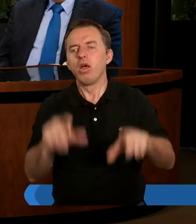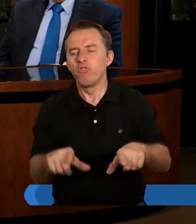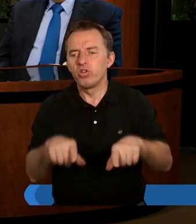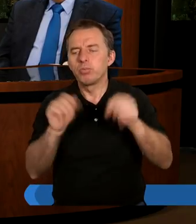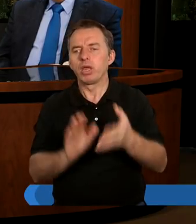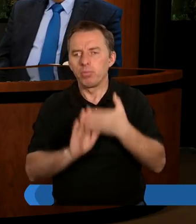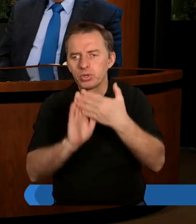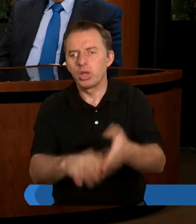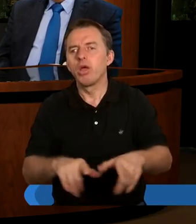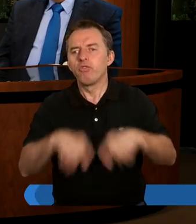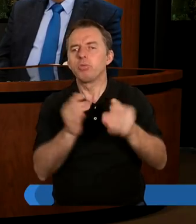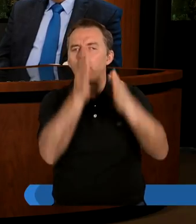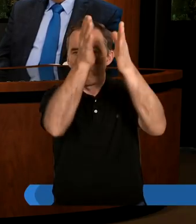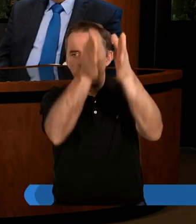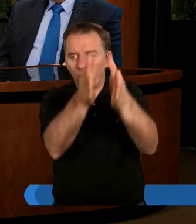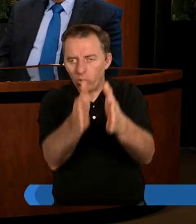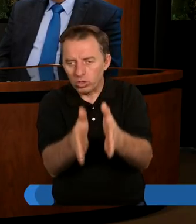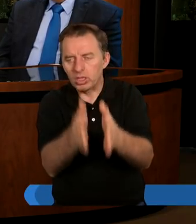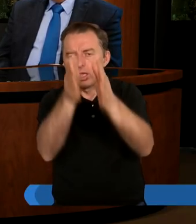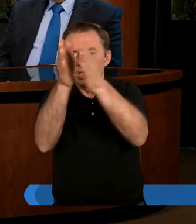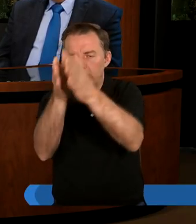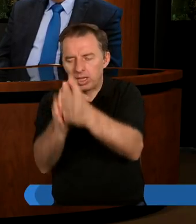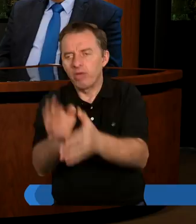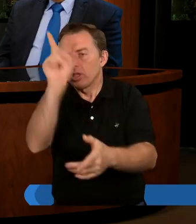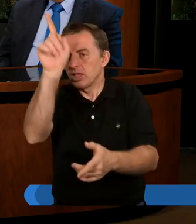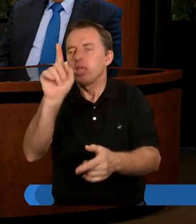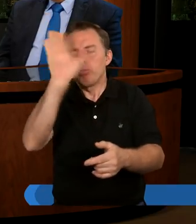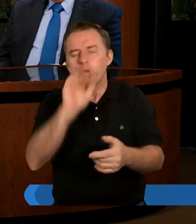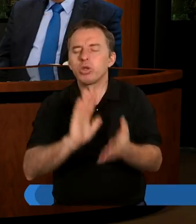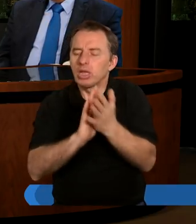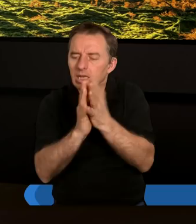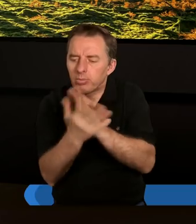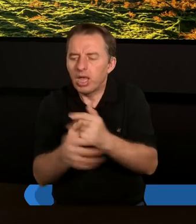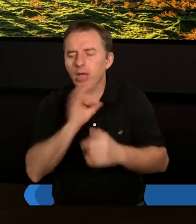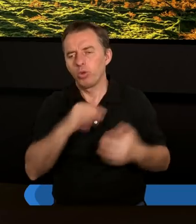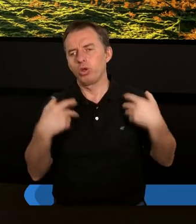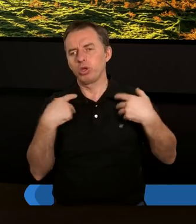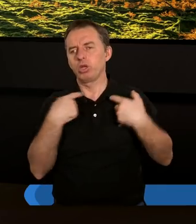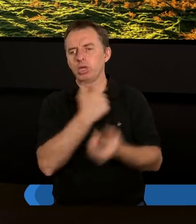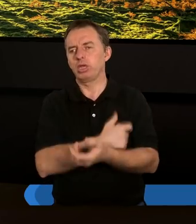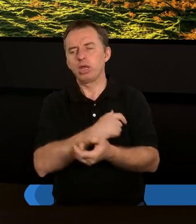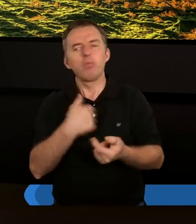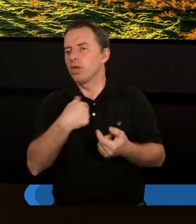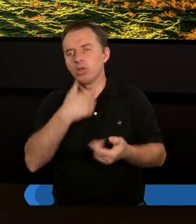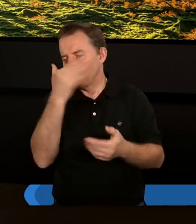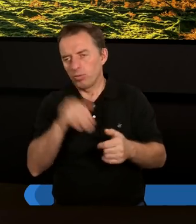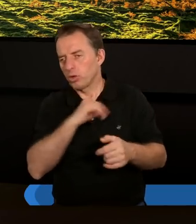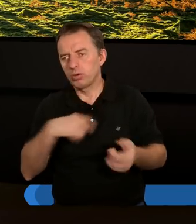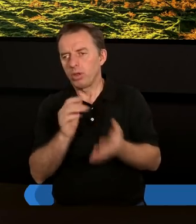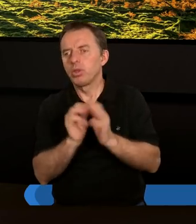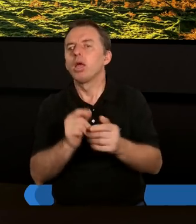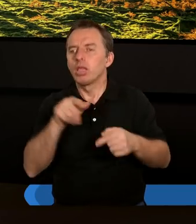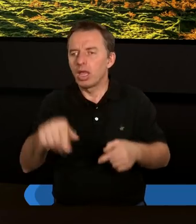Wybieram przebaczenie, wybieram postawę, chcę, a Ty zmień moje serce, bo przecież nie my zmieniamy swoje serce,